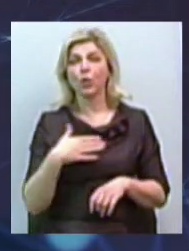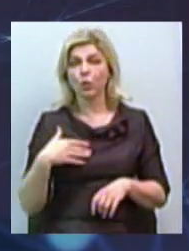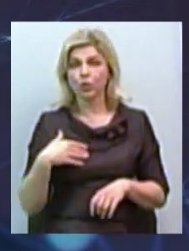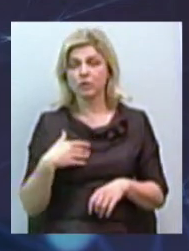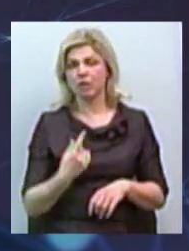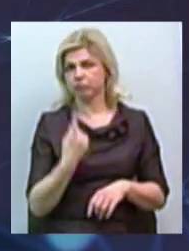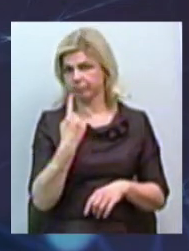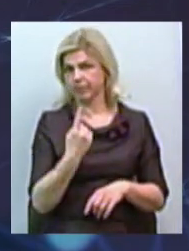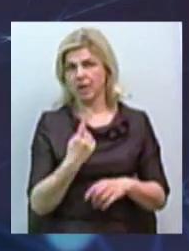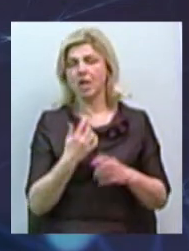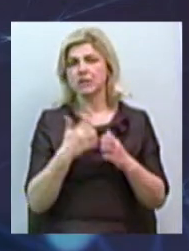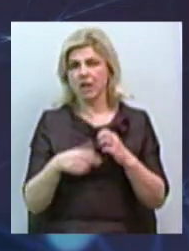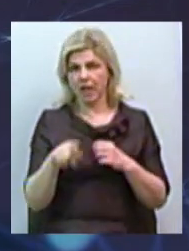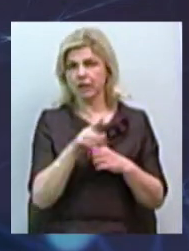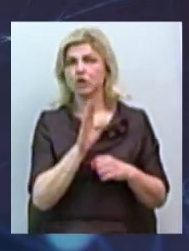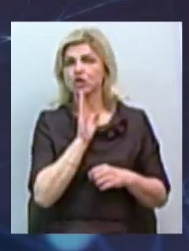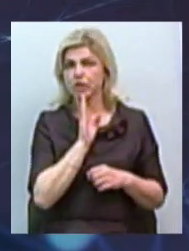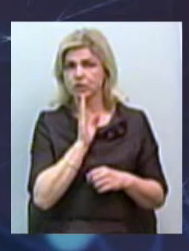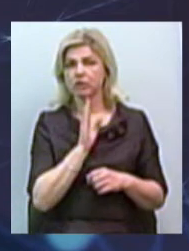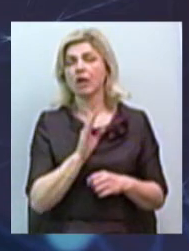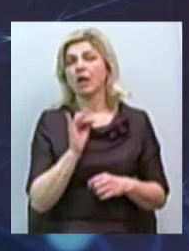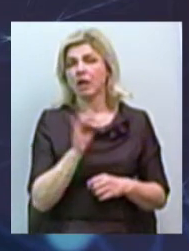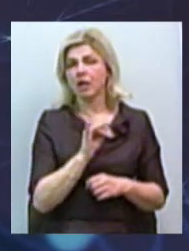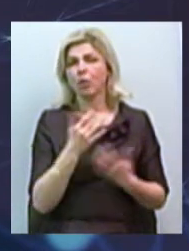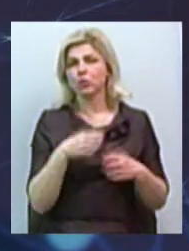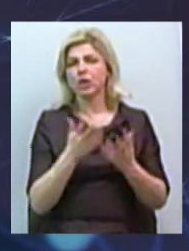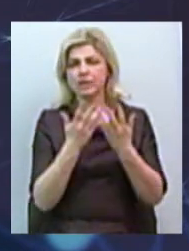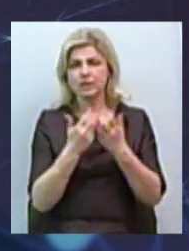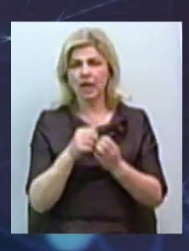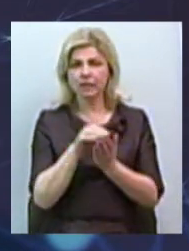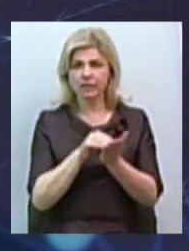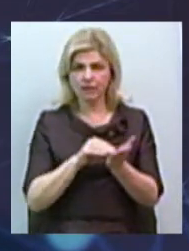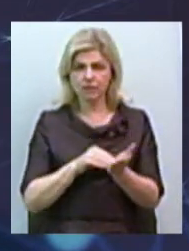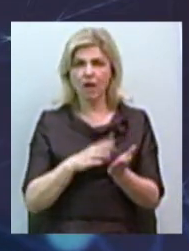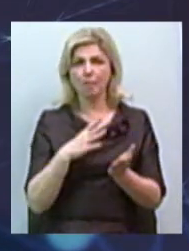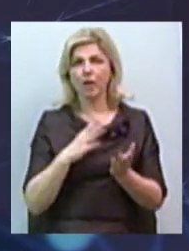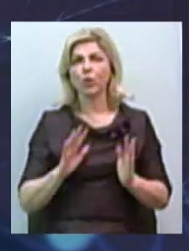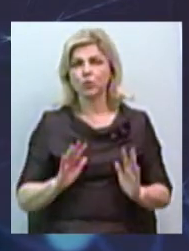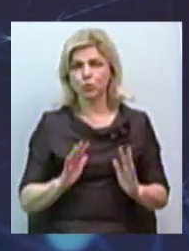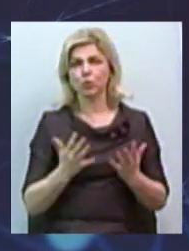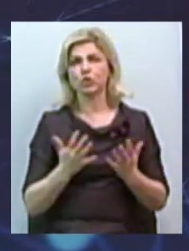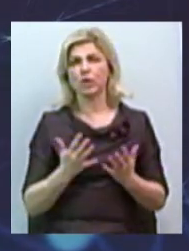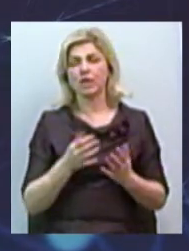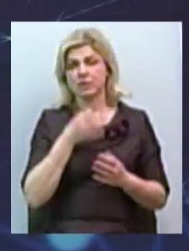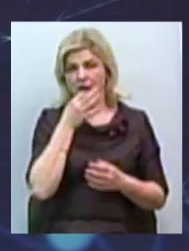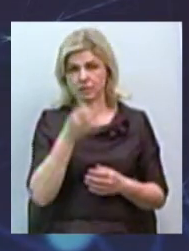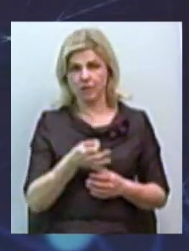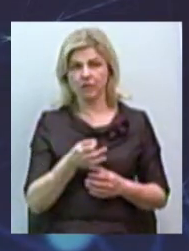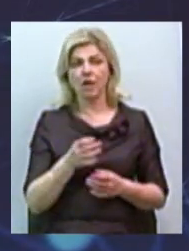лігірується серед жінського населення. І вже статистічно тут були случаи сказані.